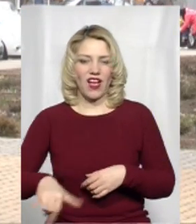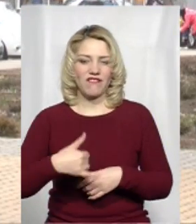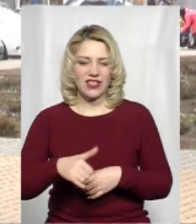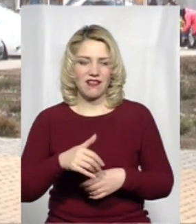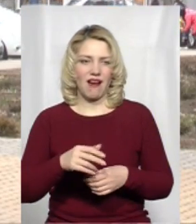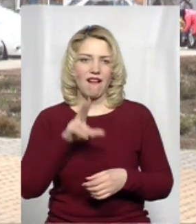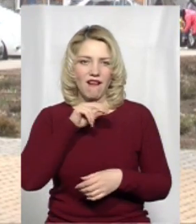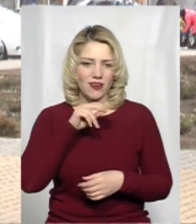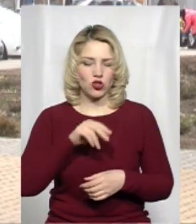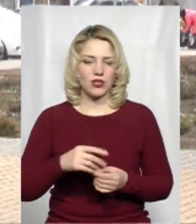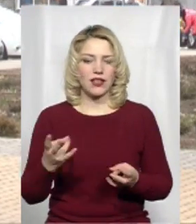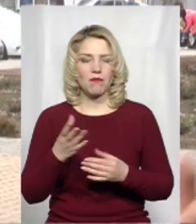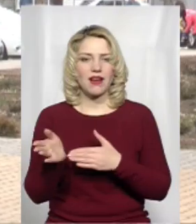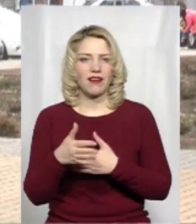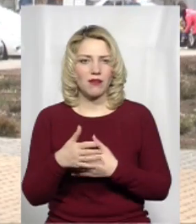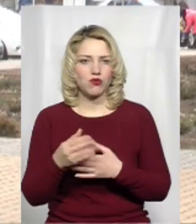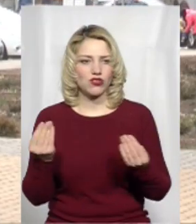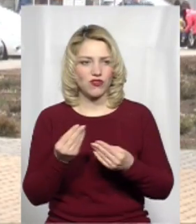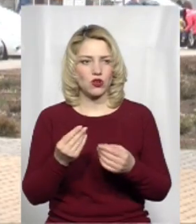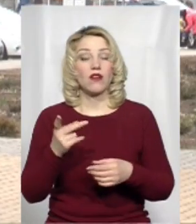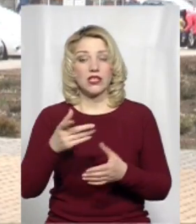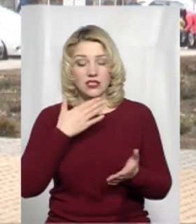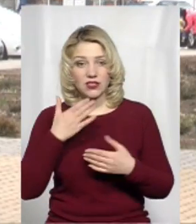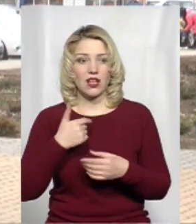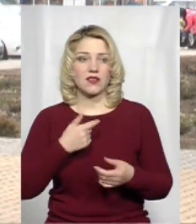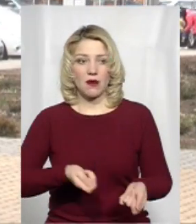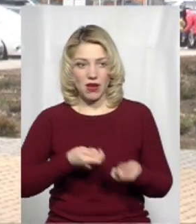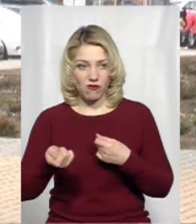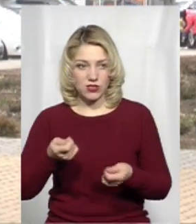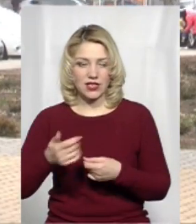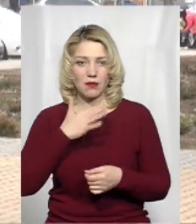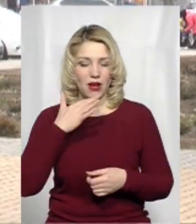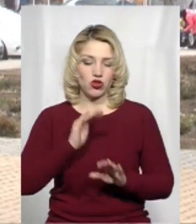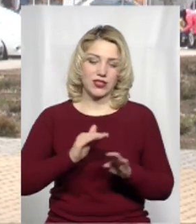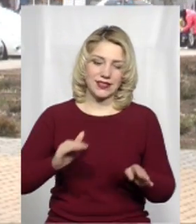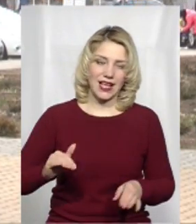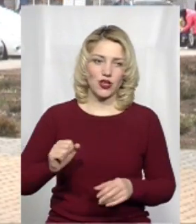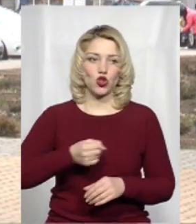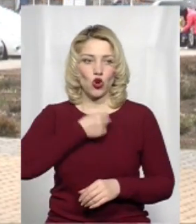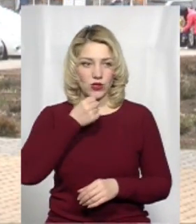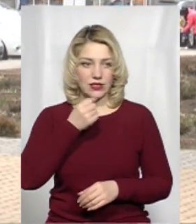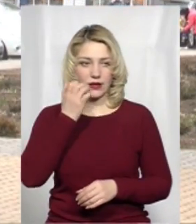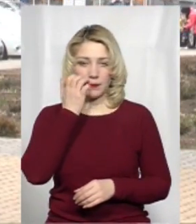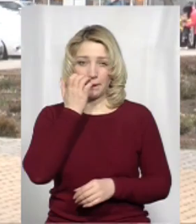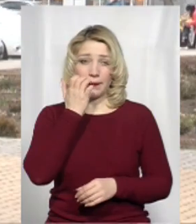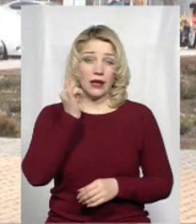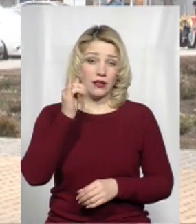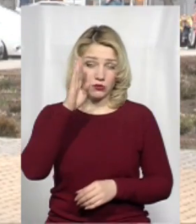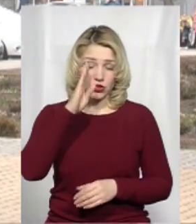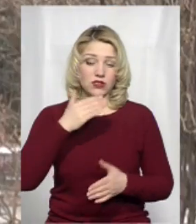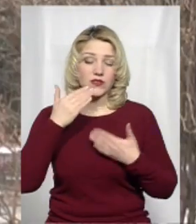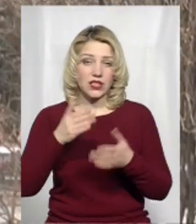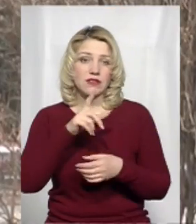рибу свіжу постійно. І він звертався, і туди їздили, і ми возили неодноразово і дітей, дорослих. Він звертався за підтримку